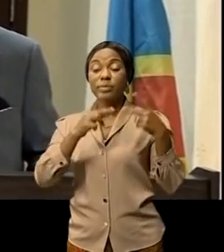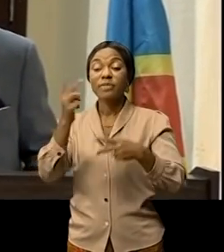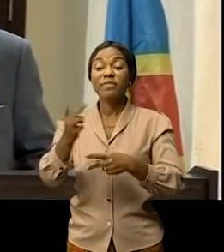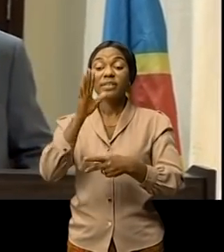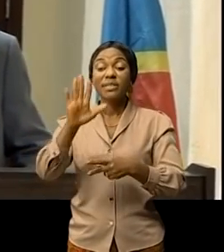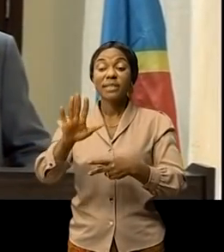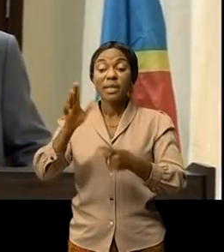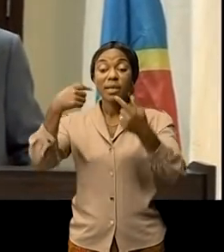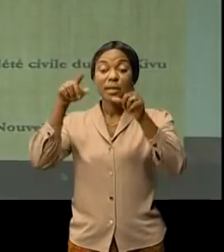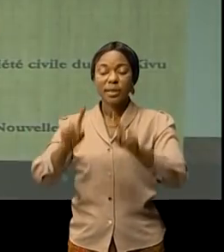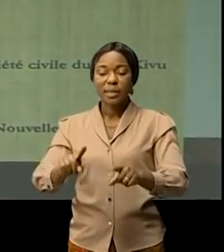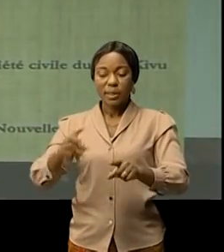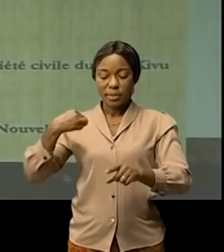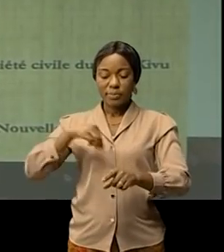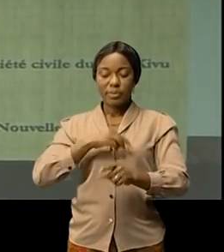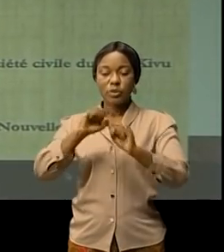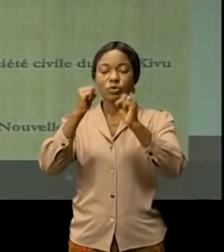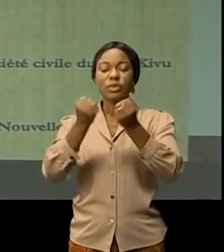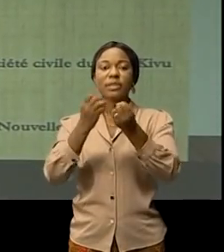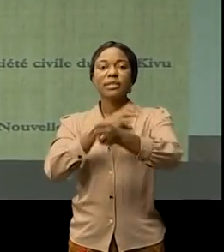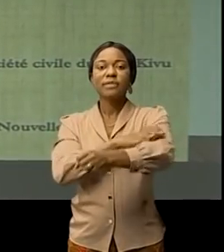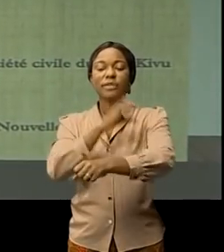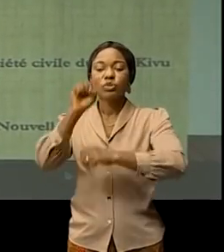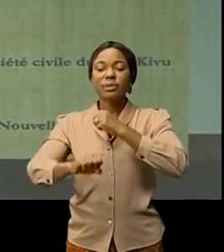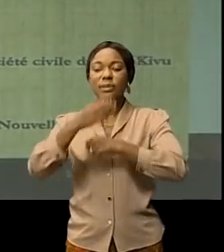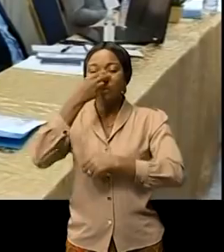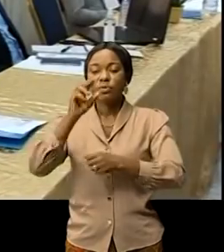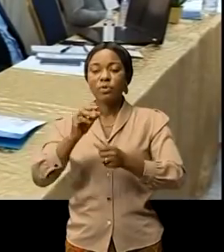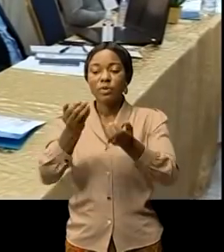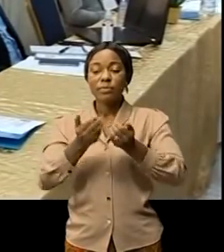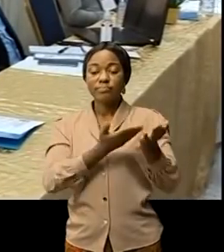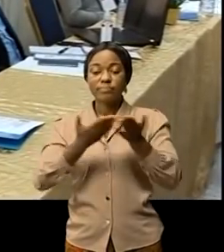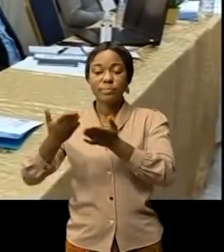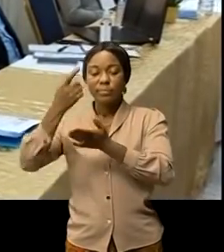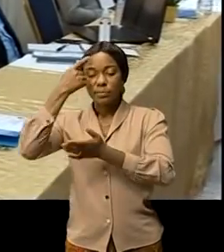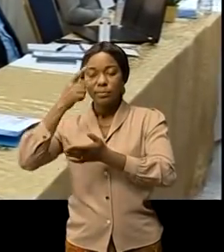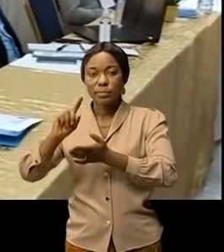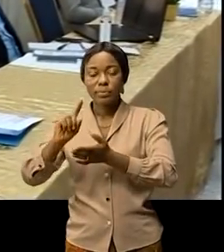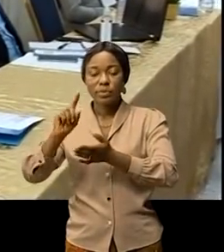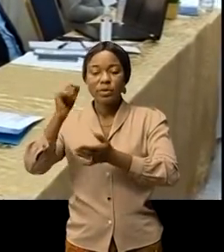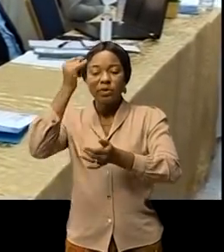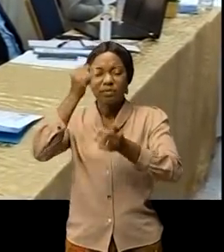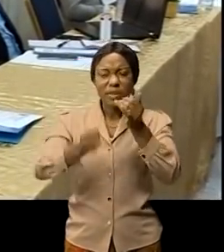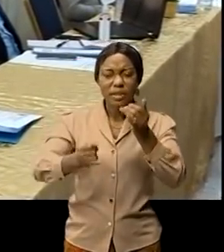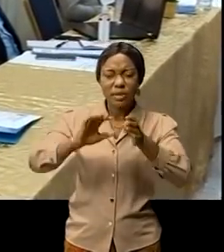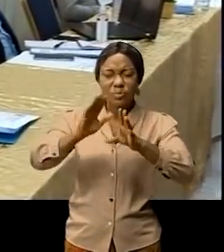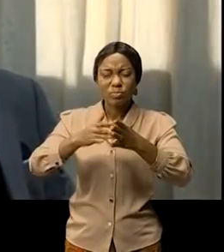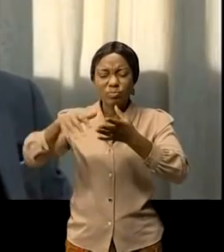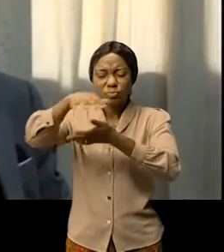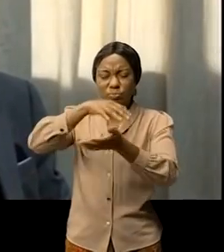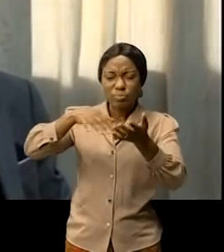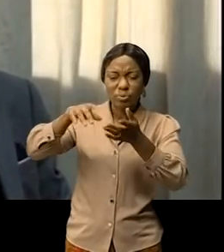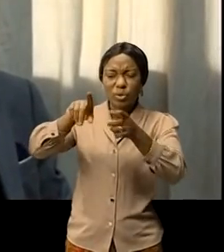civile du sud qui vous veulent apporter leur contribution en vue d'endiguer cette insécurité